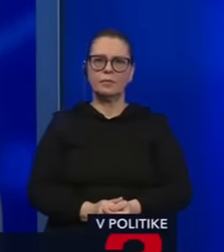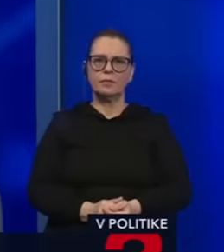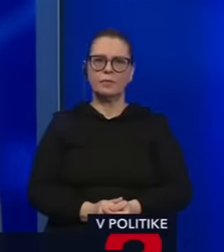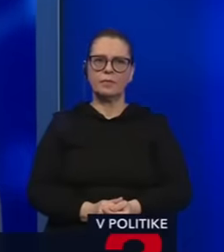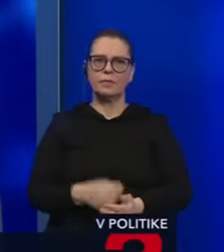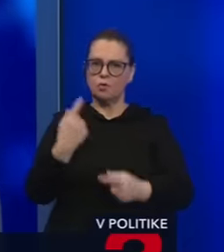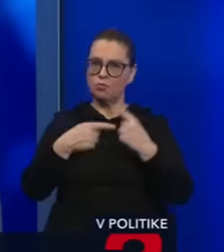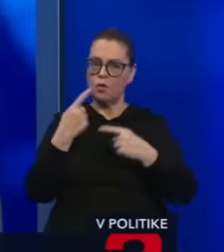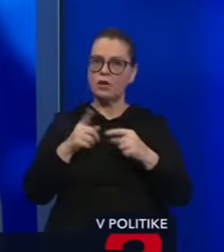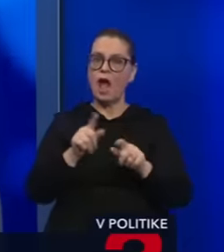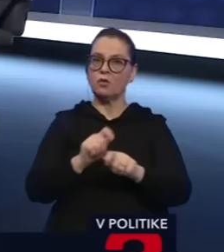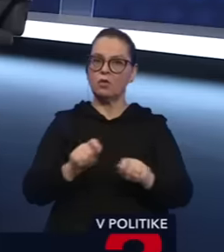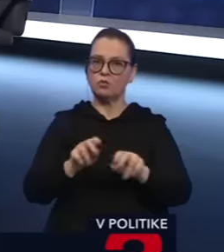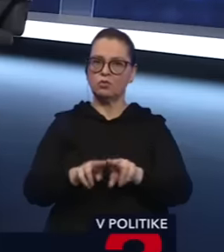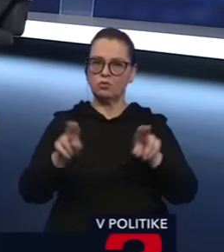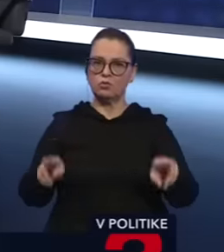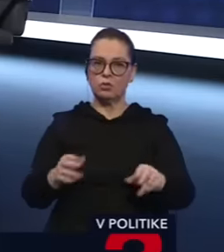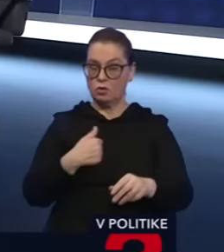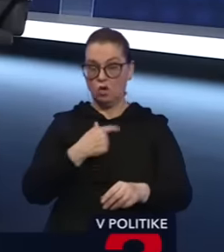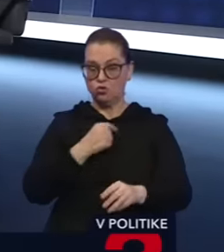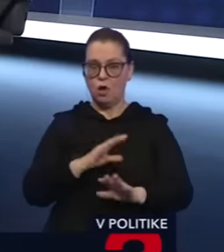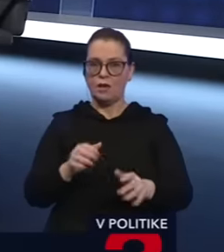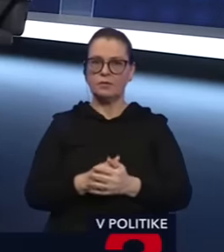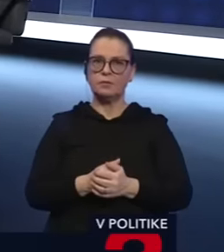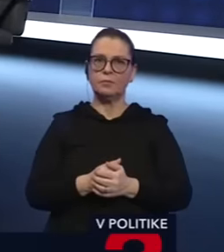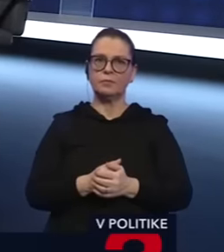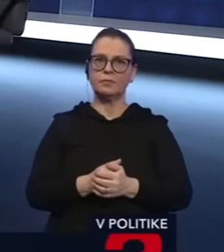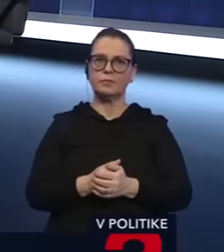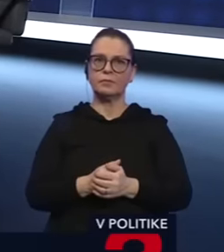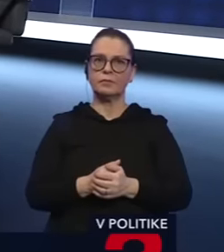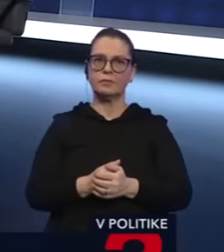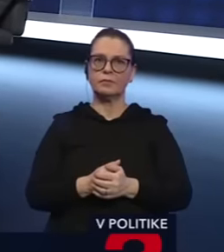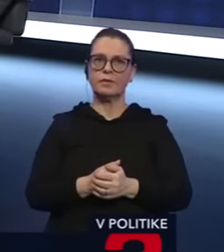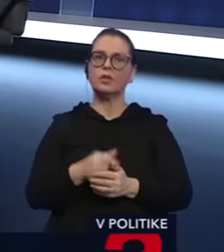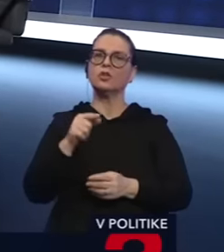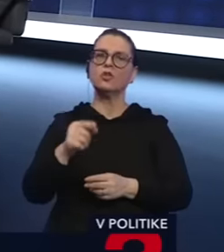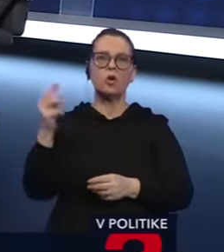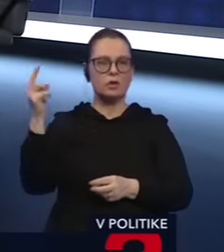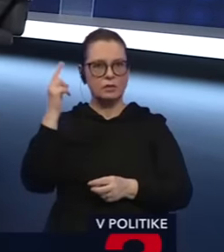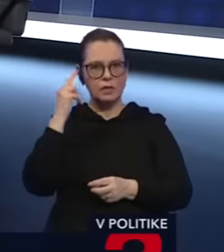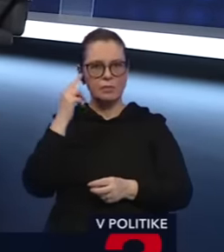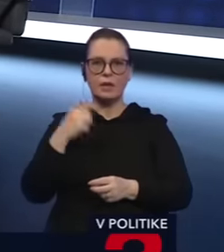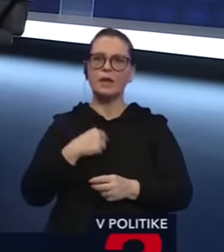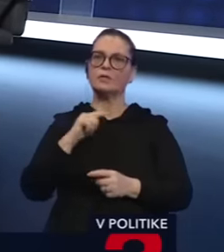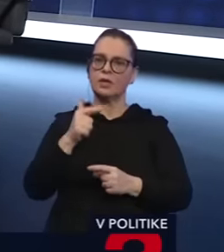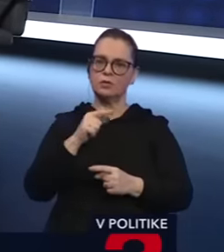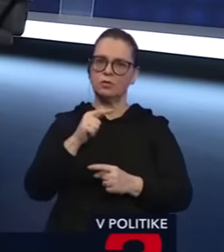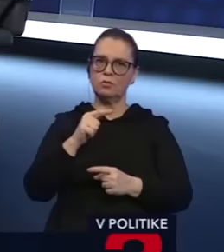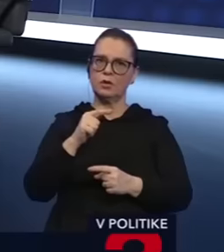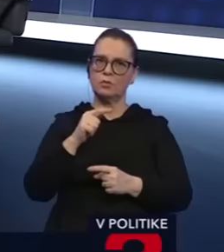baviť o tom, že ako rozhodujú sudcovia. Ja som za... Dobre, dokončite, prosím, pán ministra. Budete mať priestor na reakciu, pán predsedán. To znamená, a sme v druhom kole